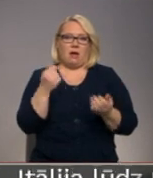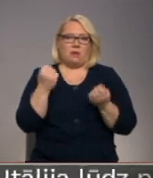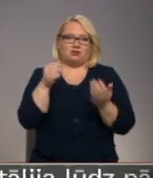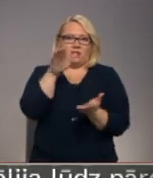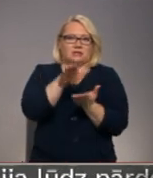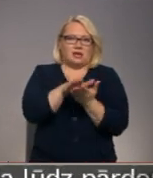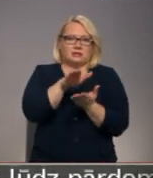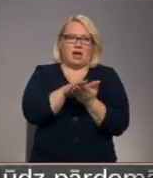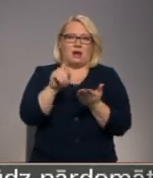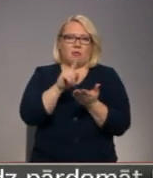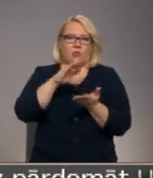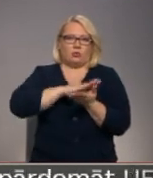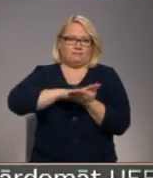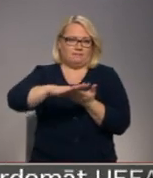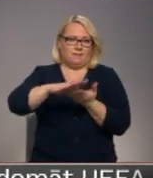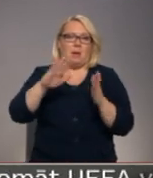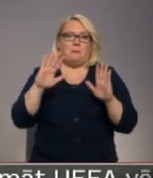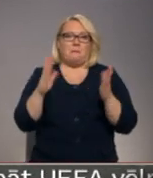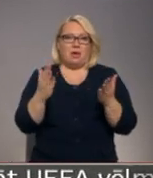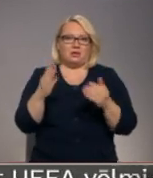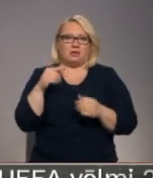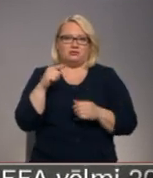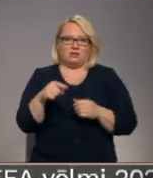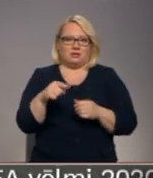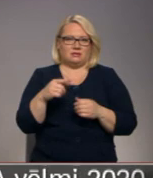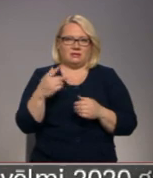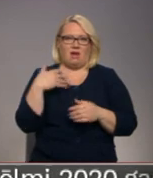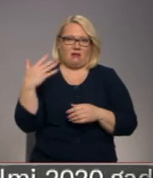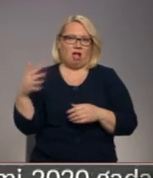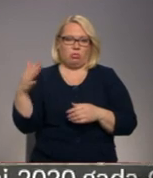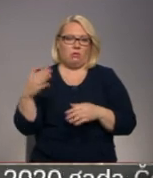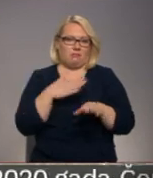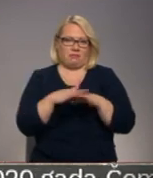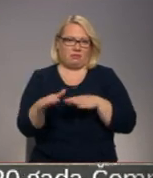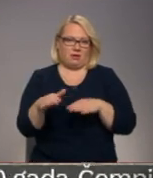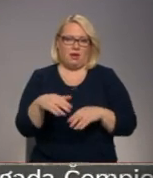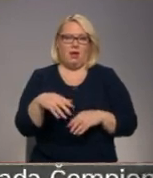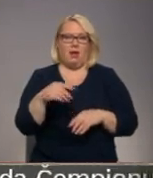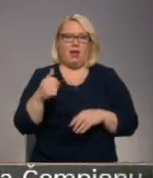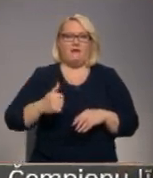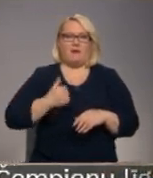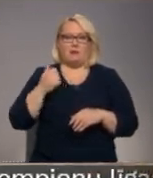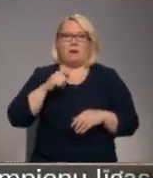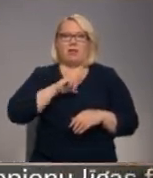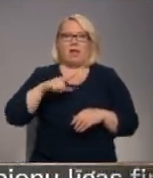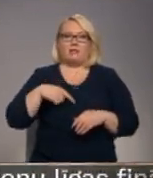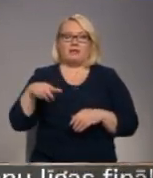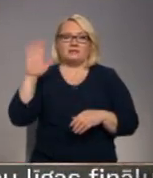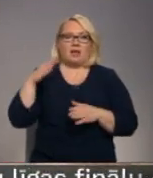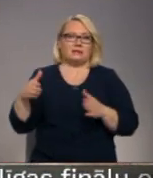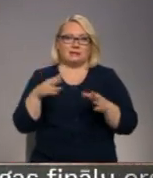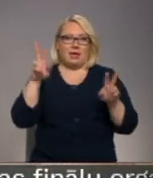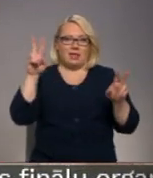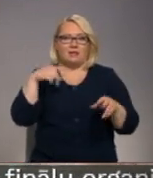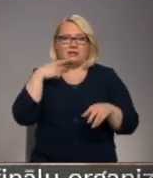iepām būtu, bet šī tāds ir haltūra galīga. Uzņēmums Latvijas valsts ceļa skaidro, ka